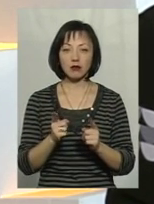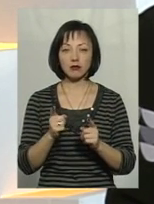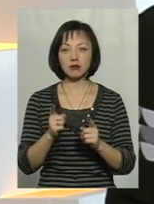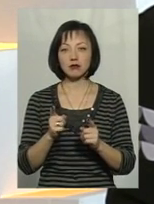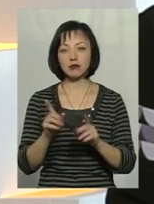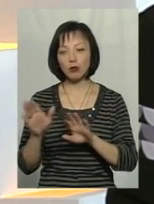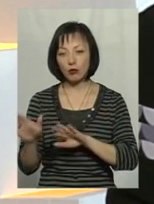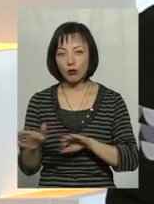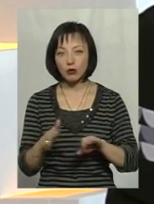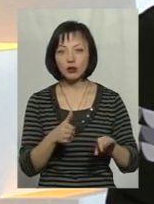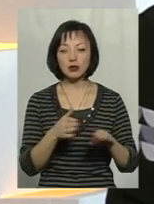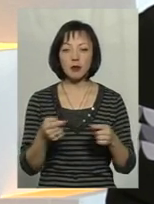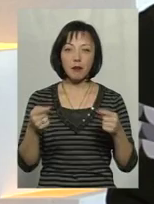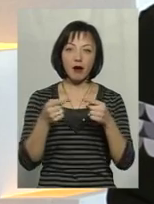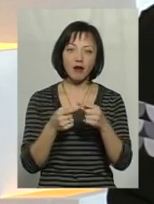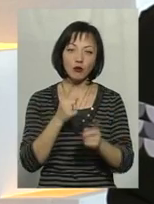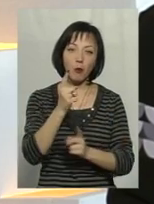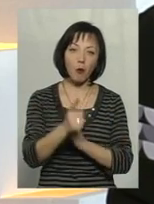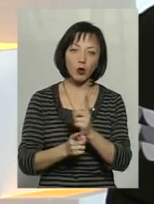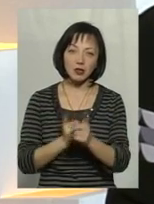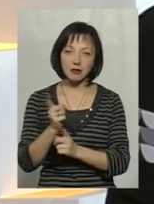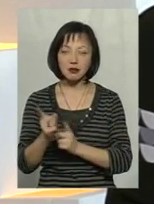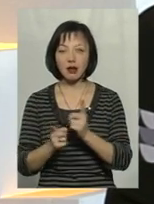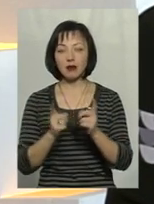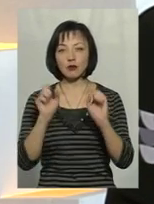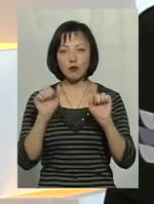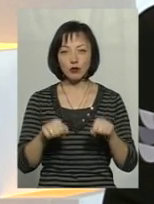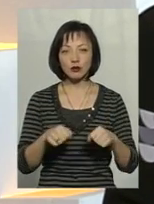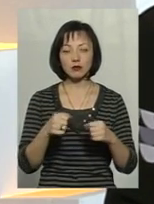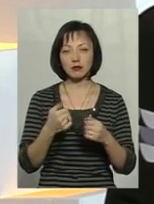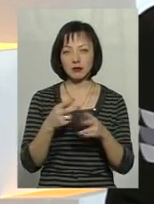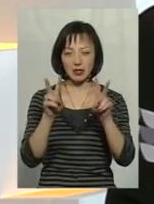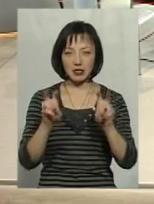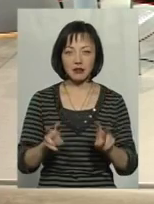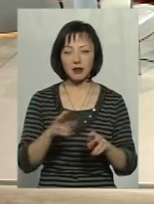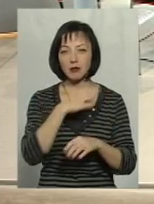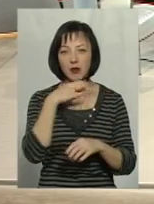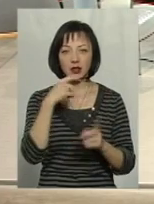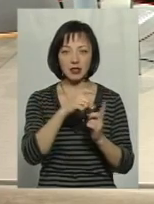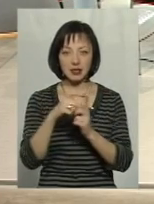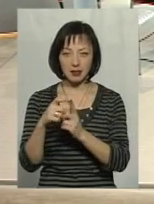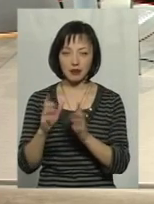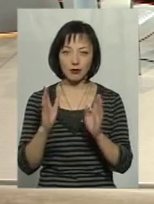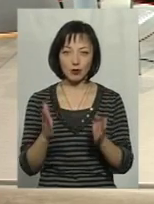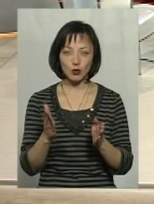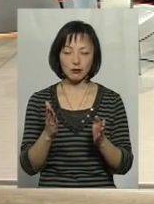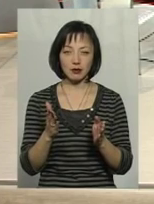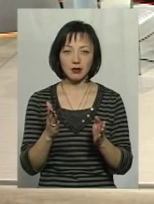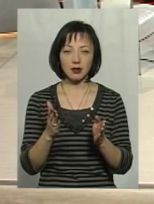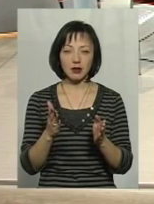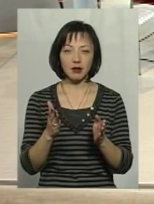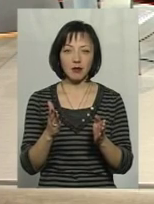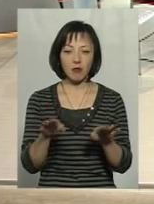модернізацію, оптимізацію. Ми можемо називати багато слів, які будуть співзвучними,